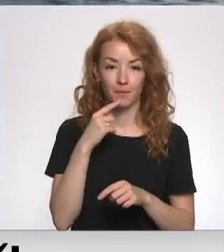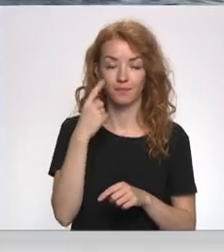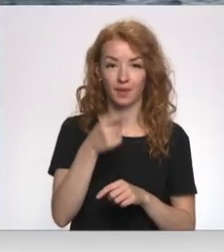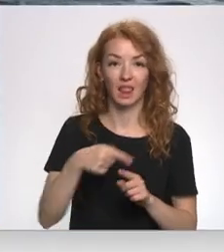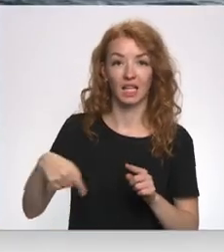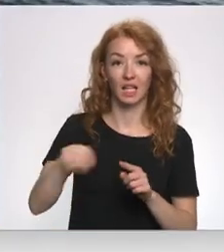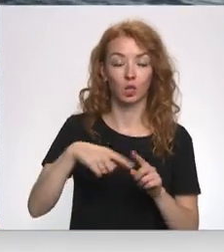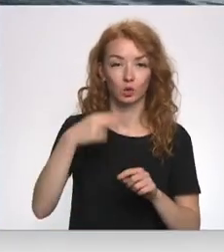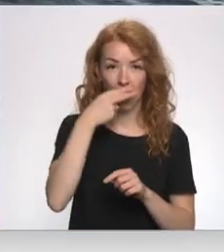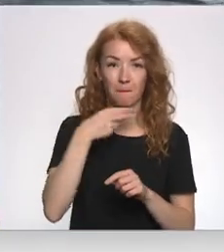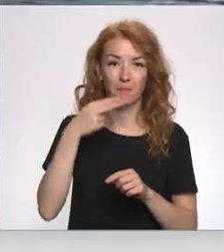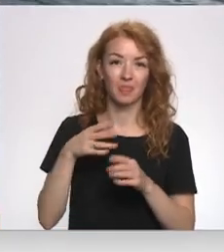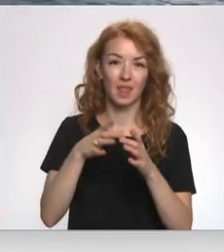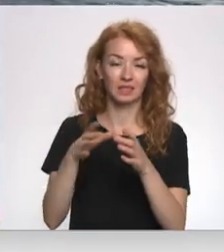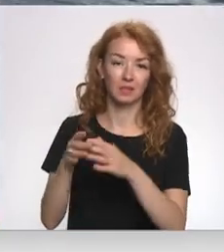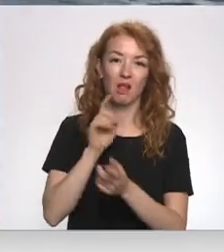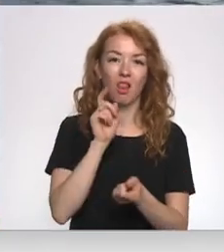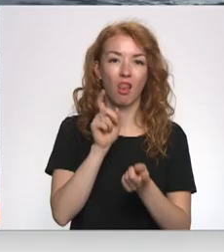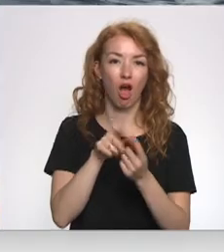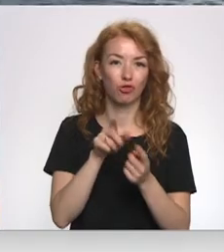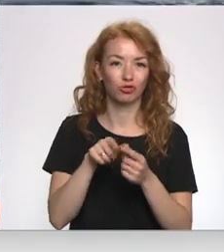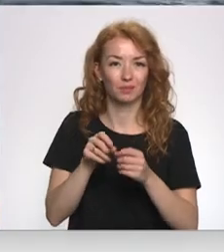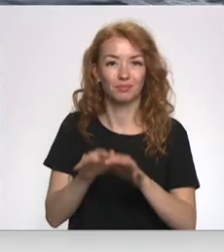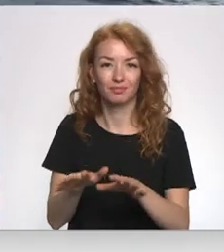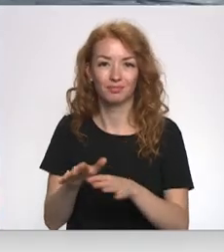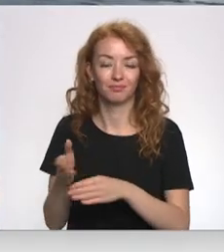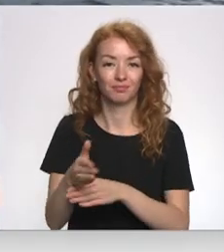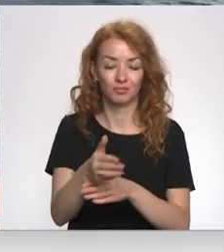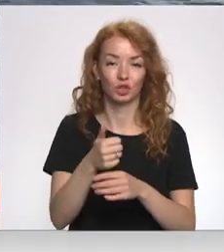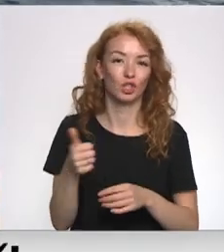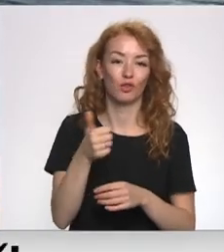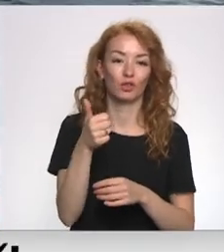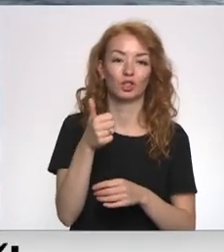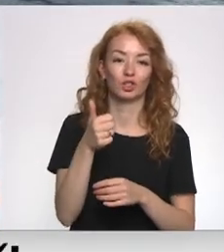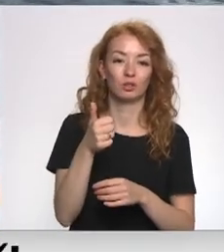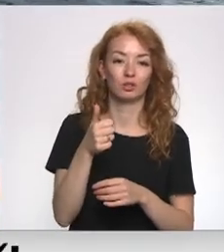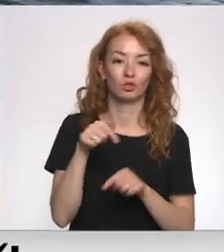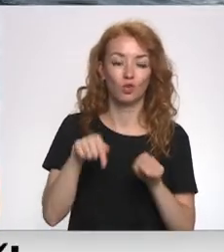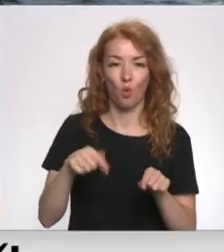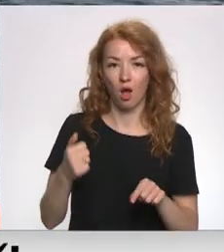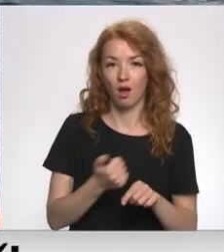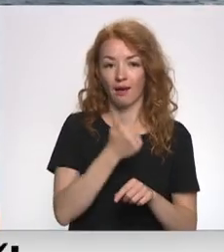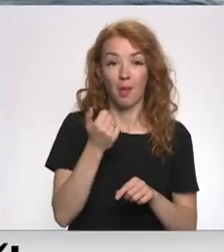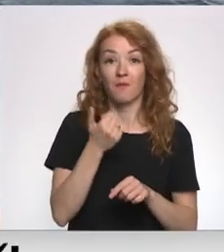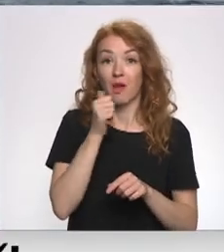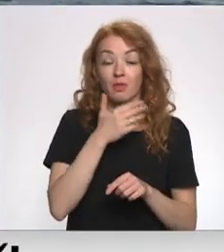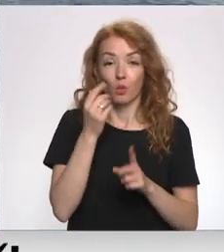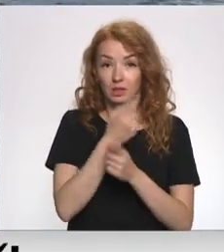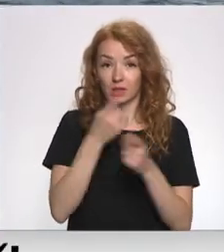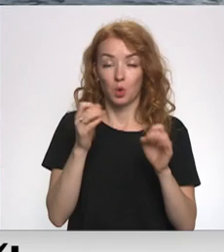kas ar lašvedēgām zivīm nodarbojās, pa šo gadu nav ziņu vēl.